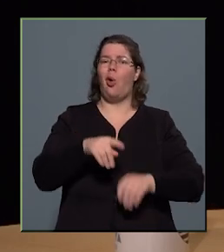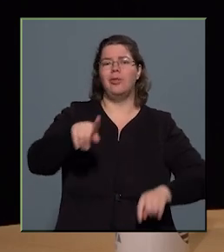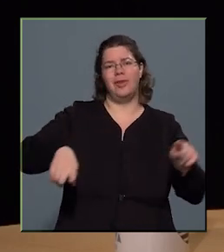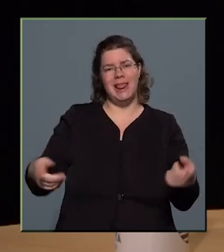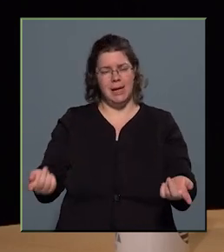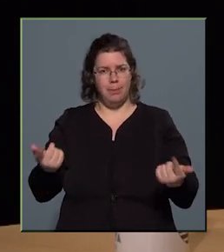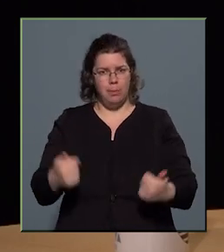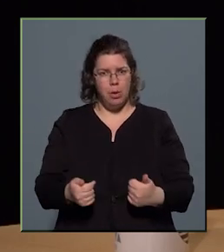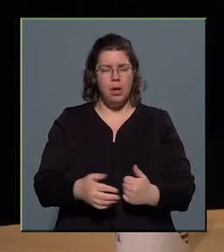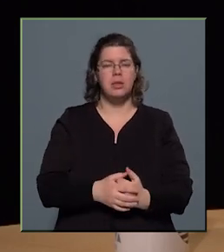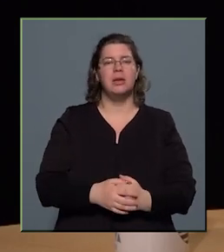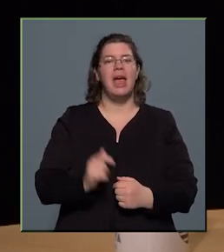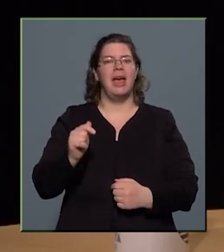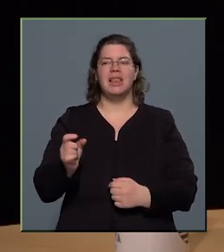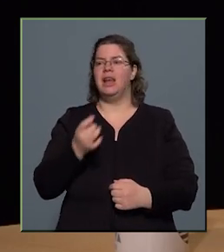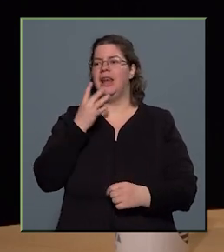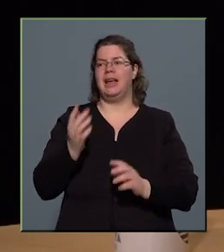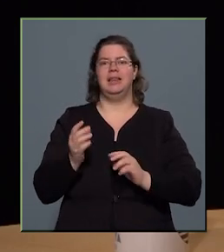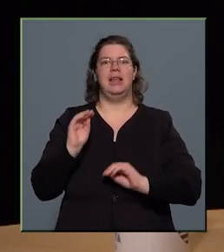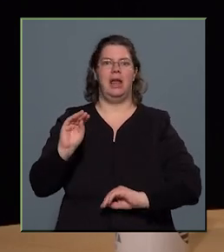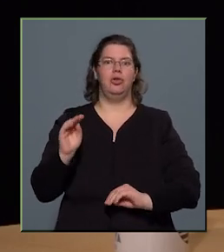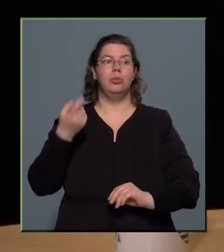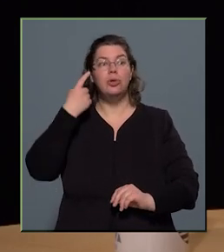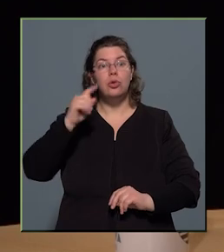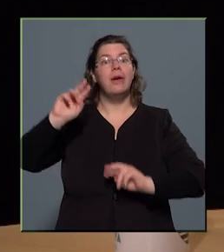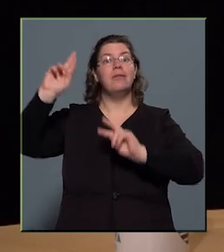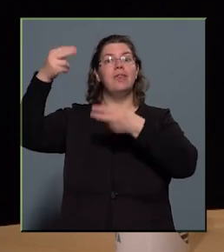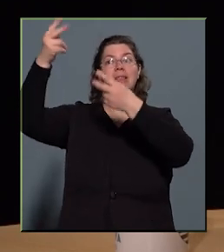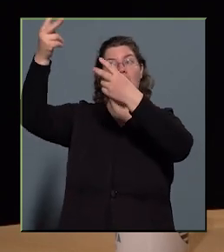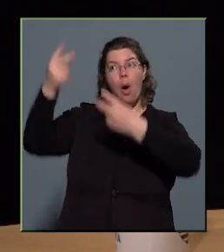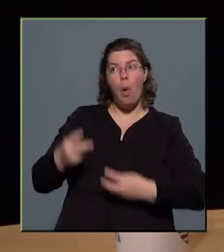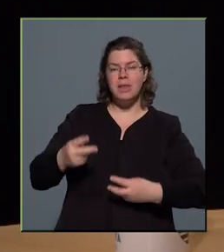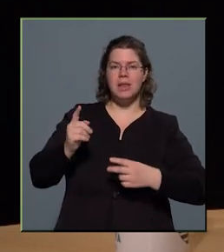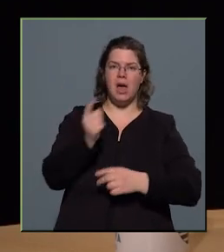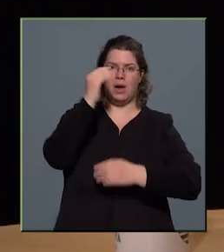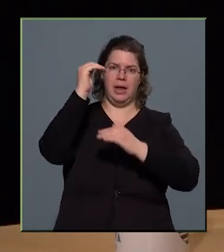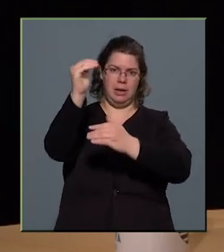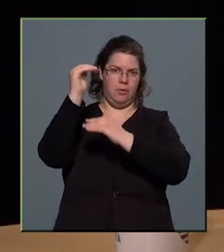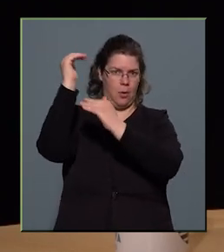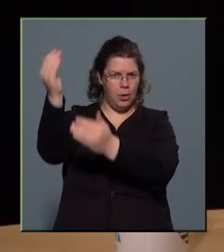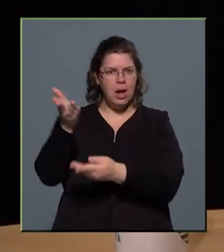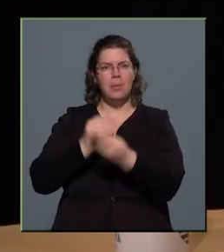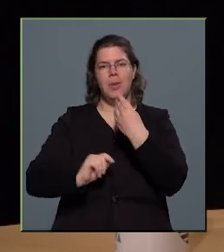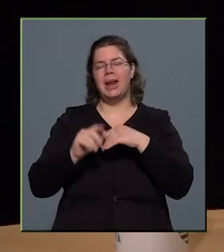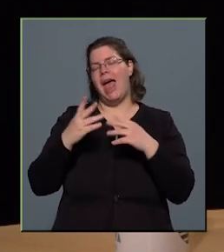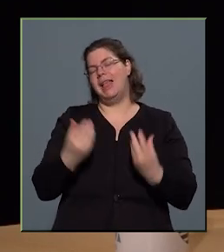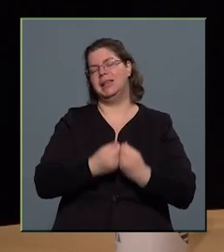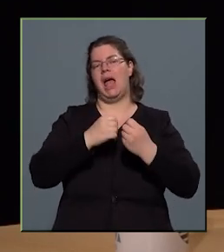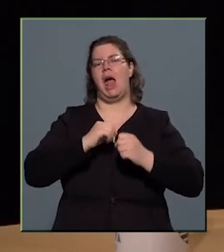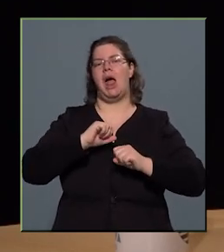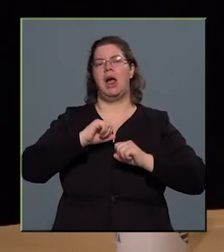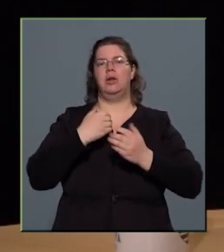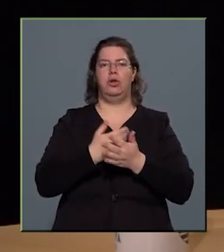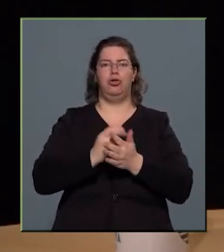ugye ez a legjelentősebb, hogy vissza tudja hozni a rakétafokozatot, mert ezzel tényleg gazdaságosabbá válik a